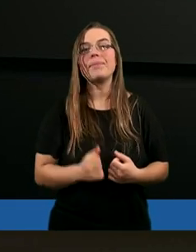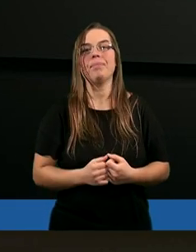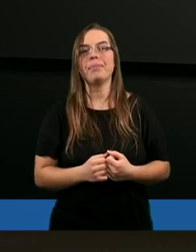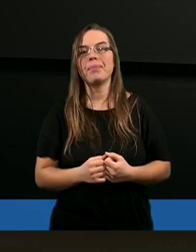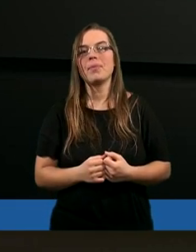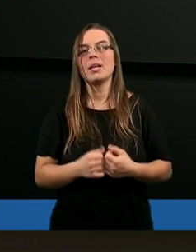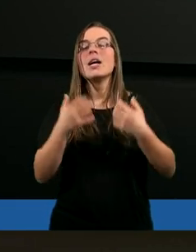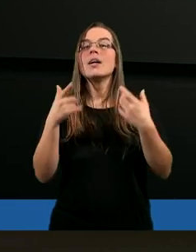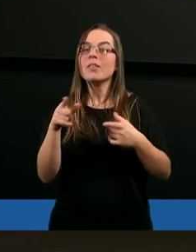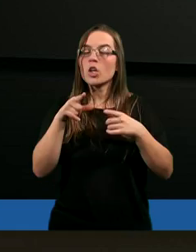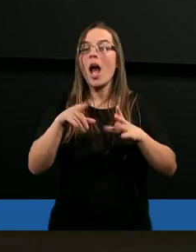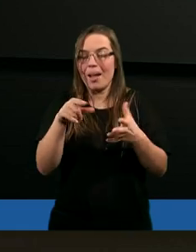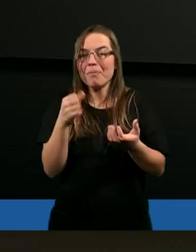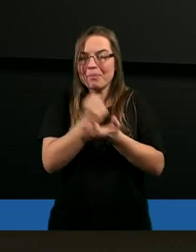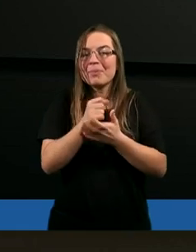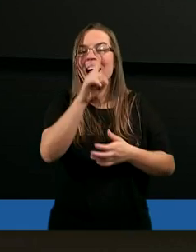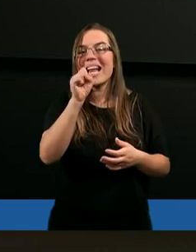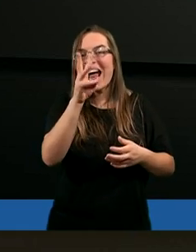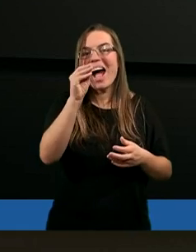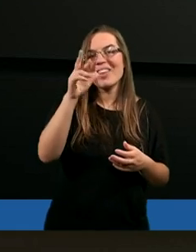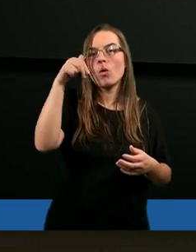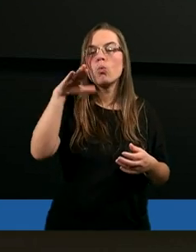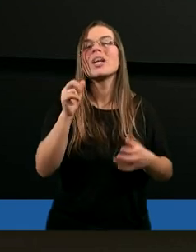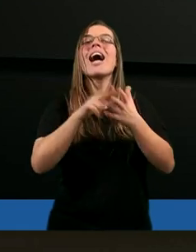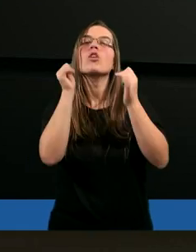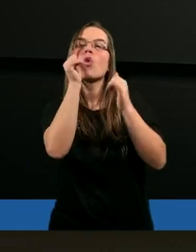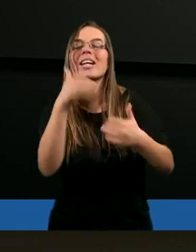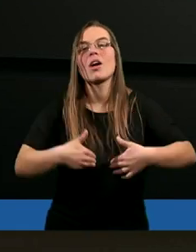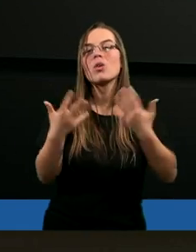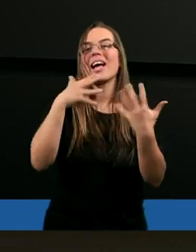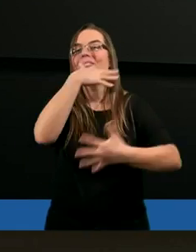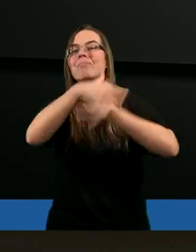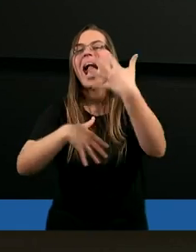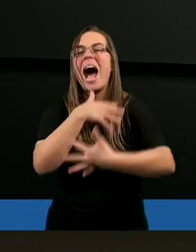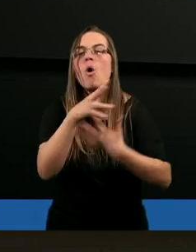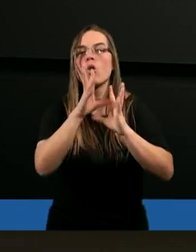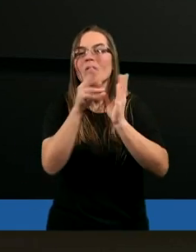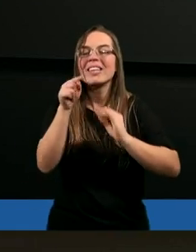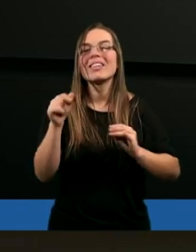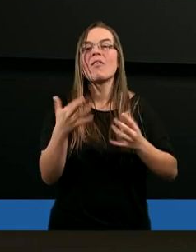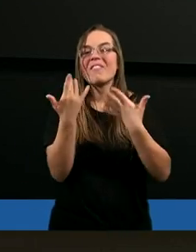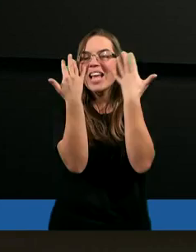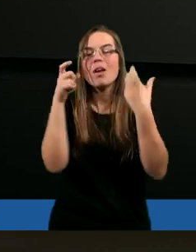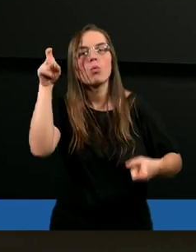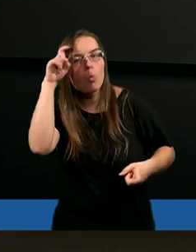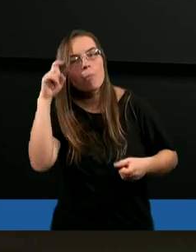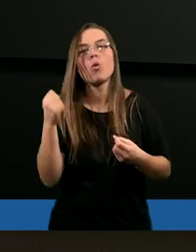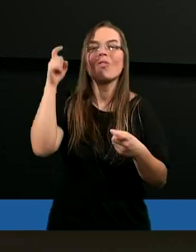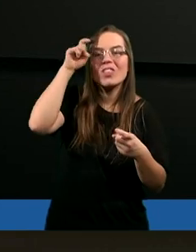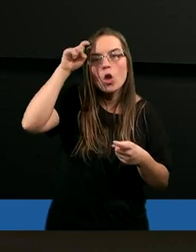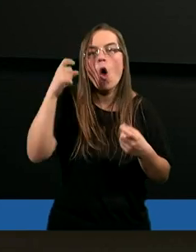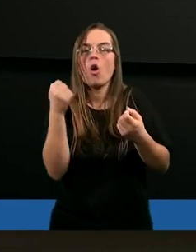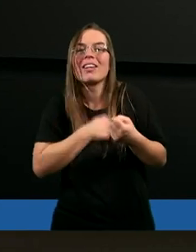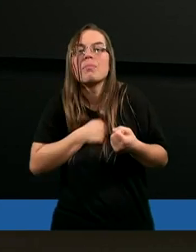chciejmy w tej zawierusze codziennego dnia, w tej zawierusze wielu kłopotów i